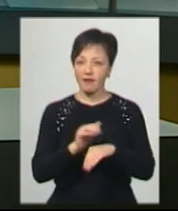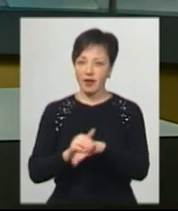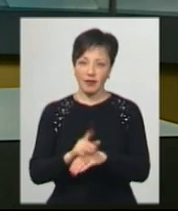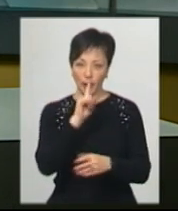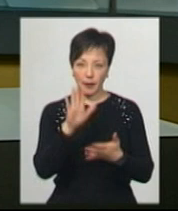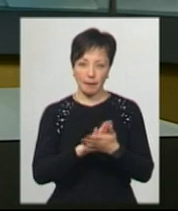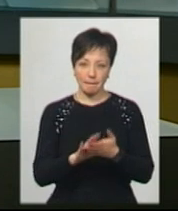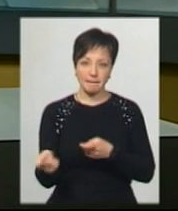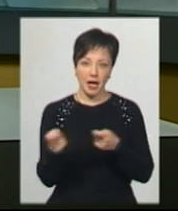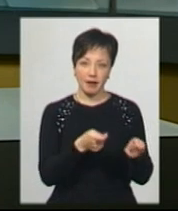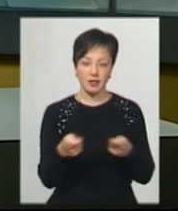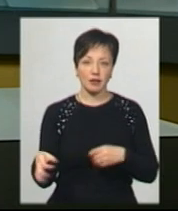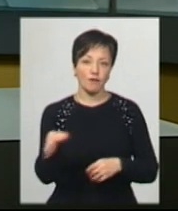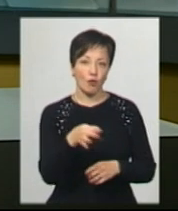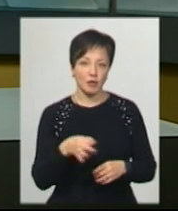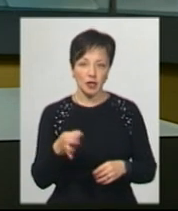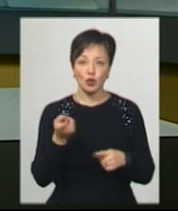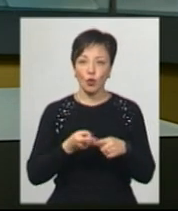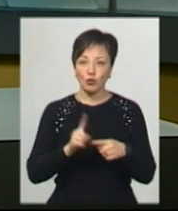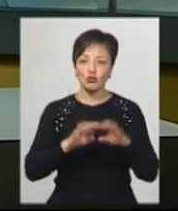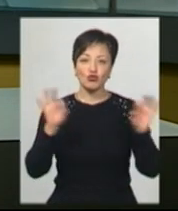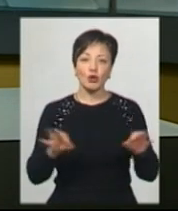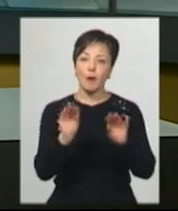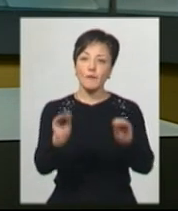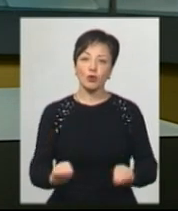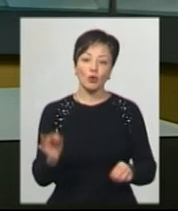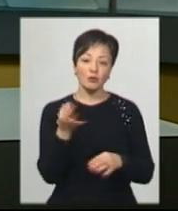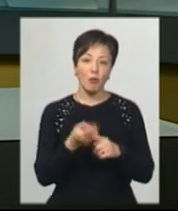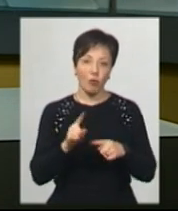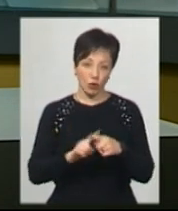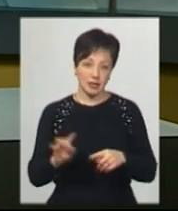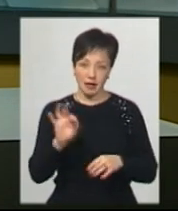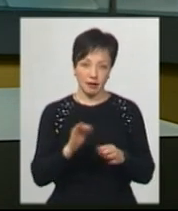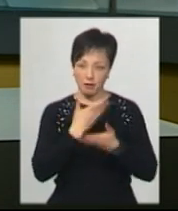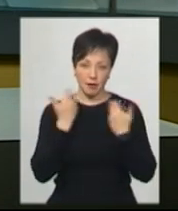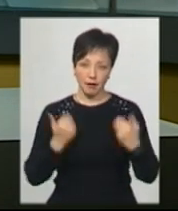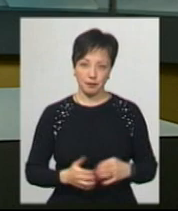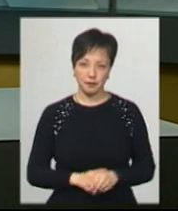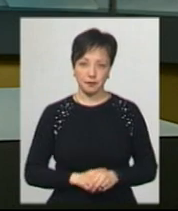нелегальних перевізників області, тому жодного протоколу з цього приводу не складено.